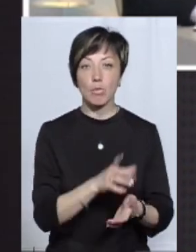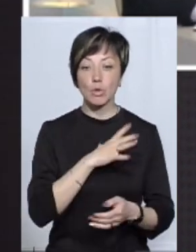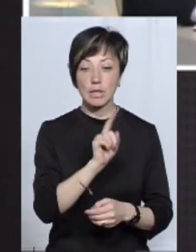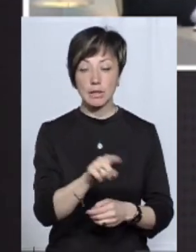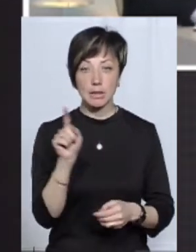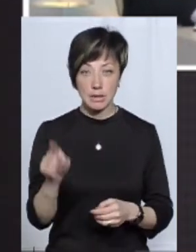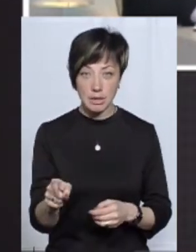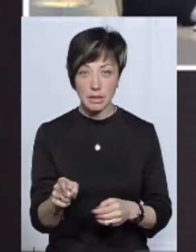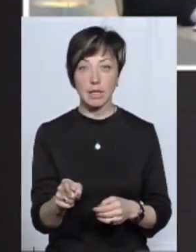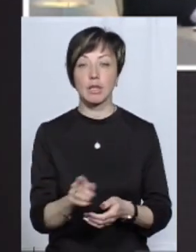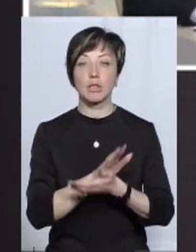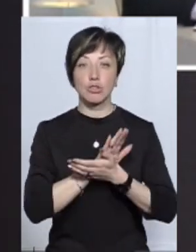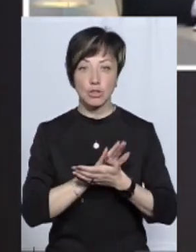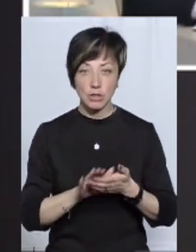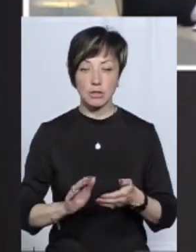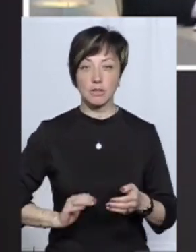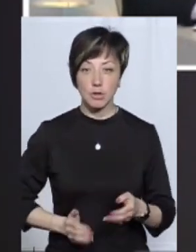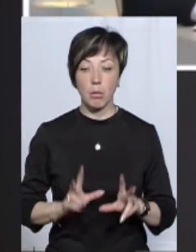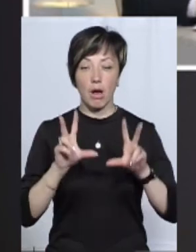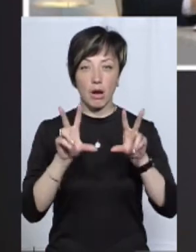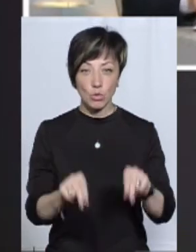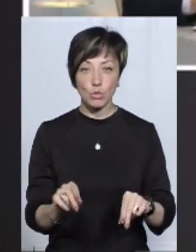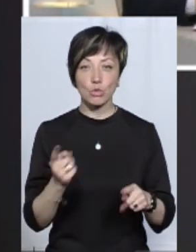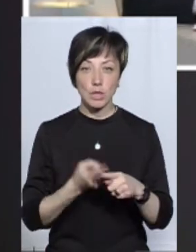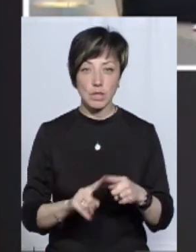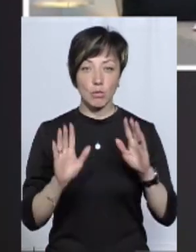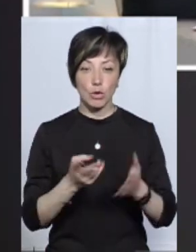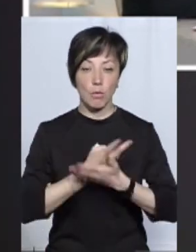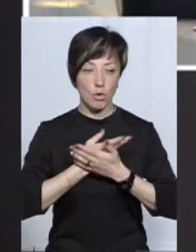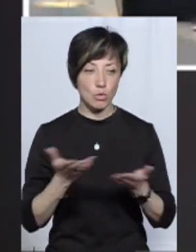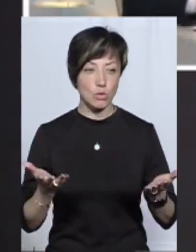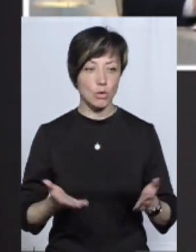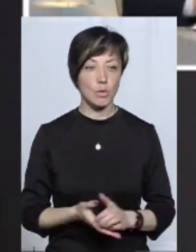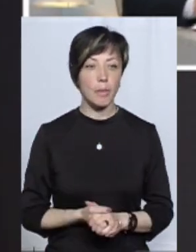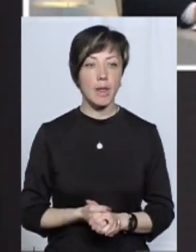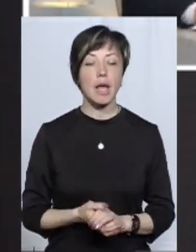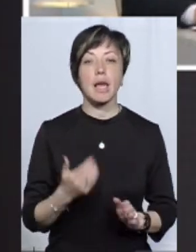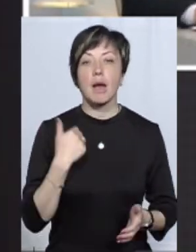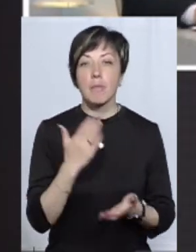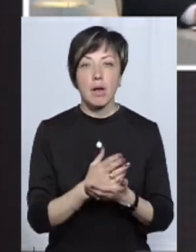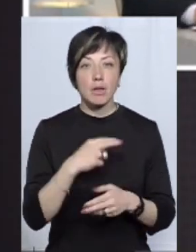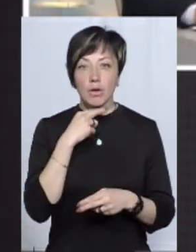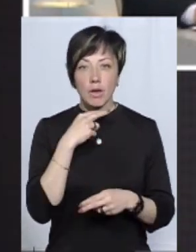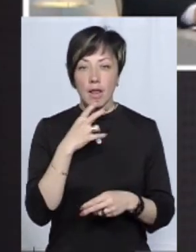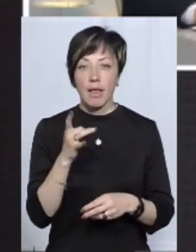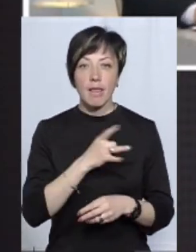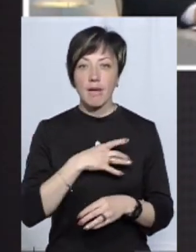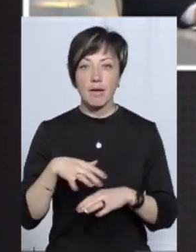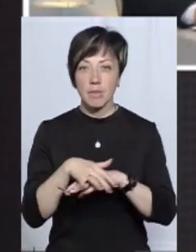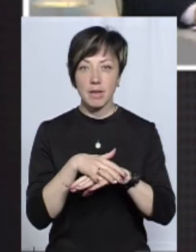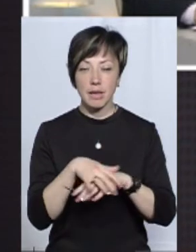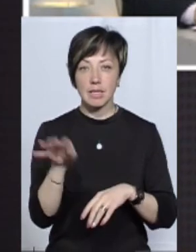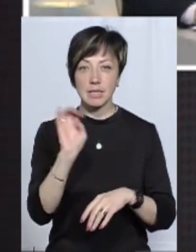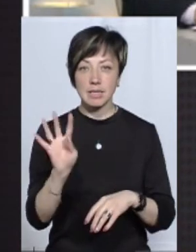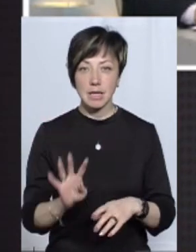ті білі імпортери, які гарантують, що це буде прозоро на Я маю на увазі, що це не вибілить ринок від